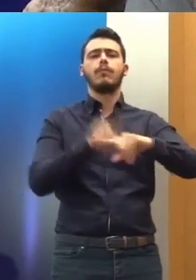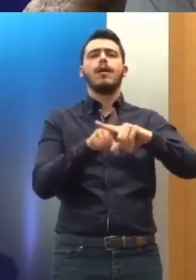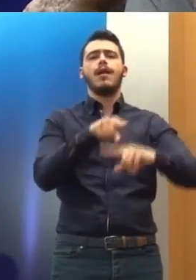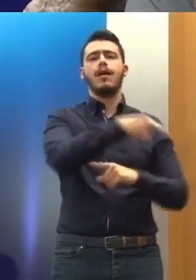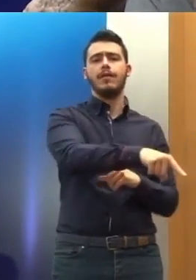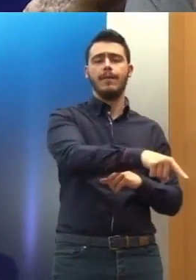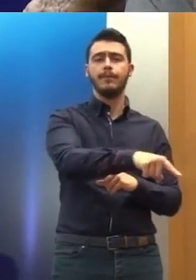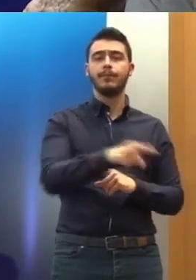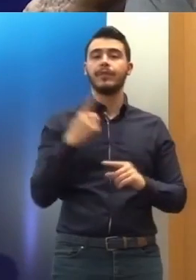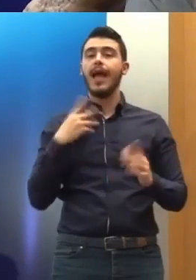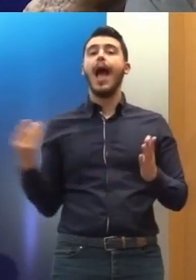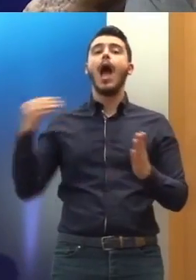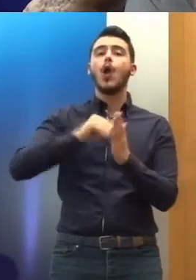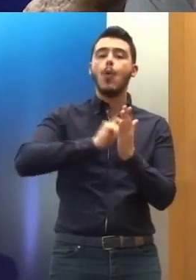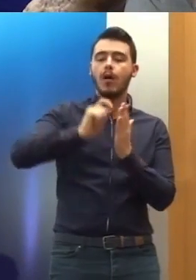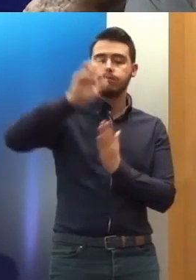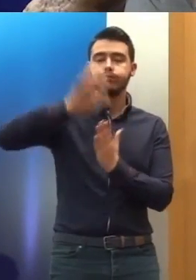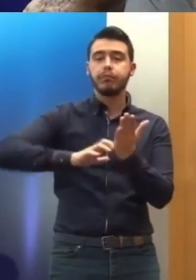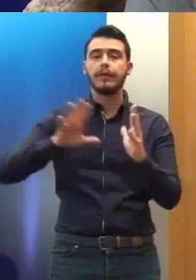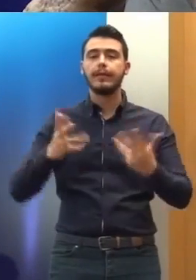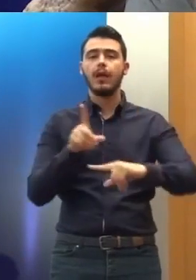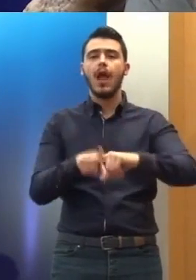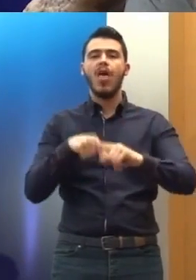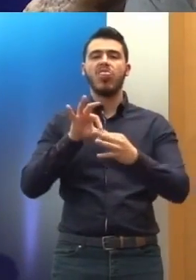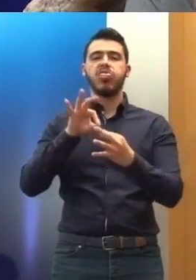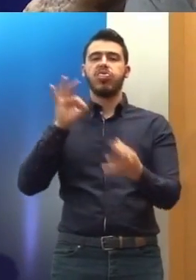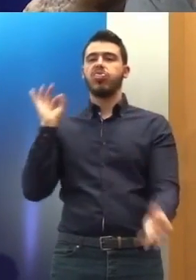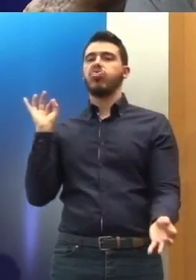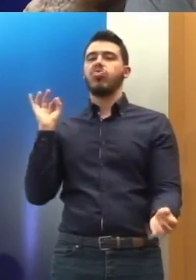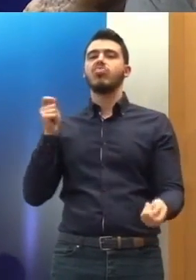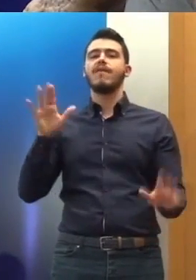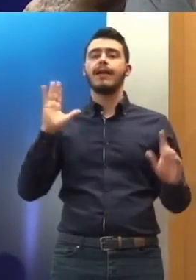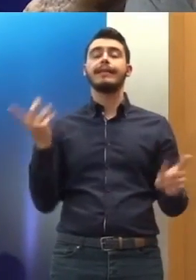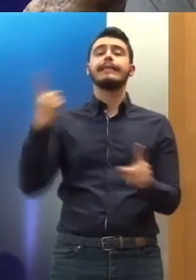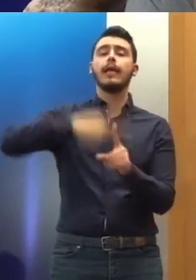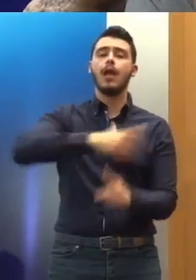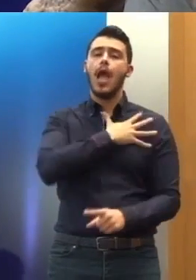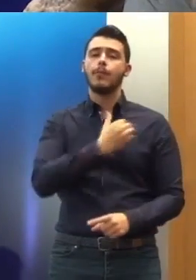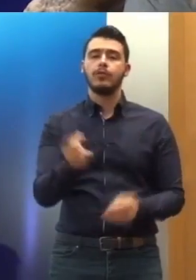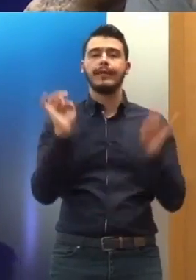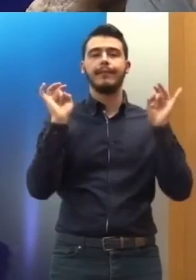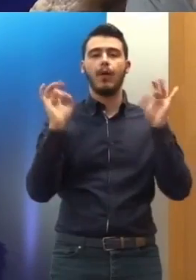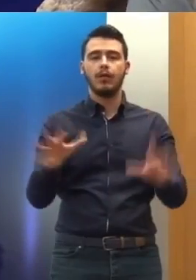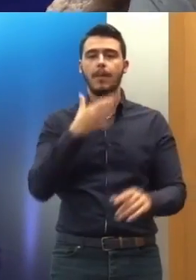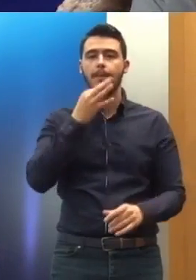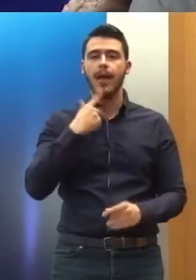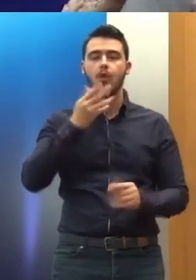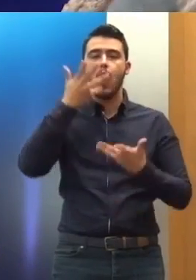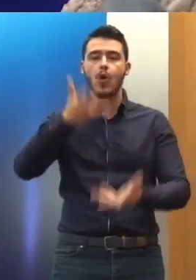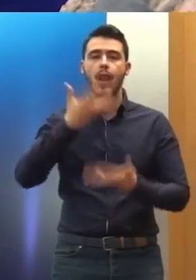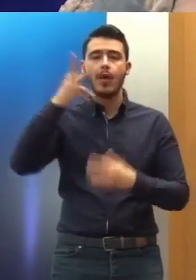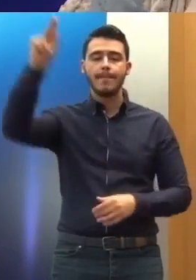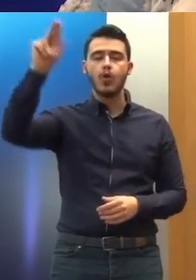Αναφέρεται στην αδράνεια της ελληνικής πολιτείας και στην αναξιοπιστία της Όσον αφορά στις υποσχέσεις της προς την